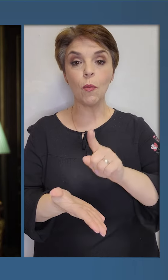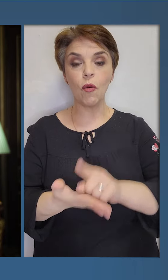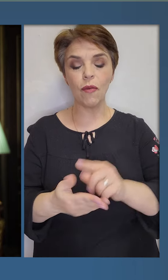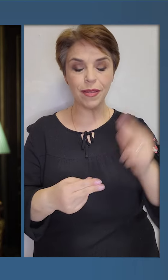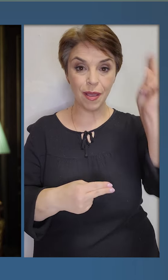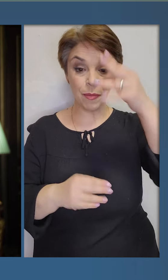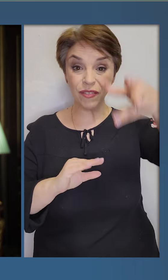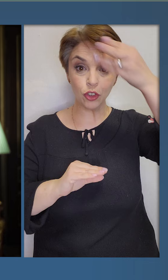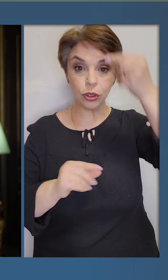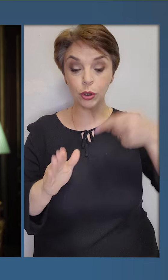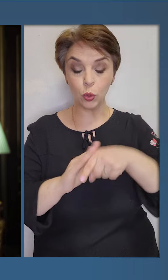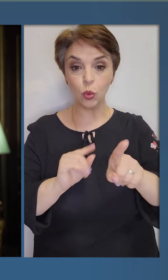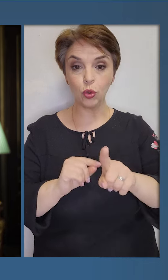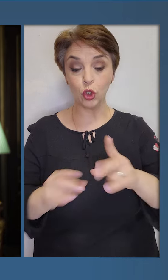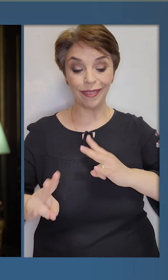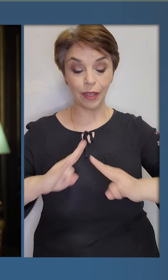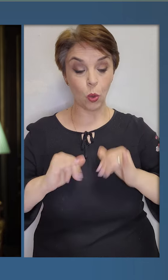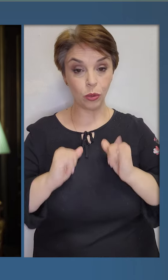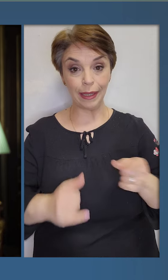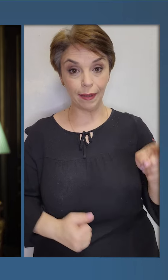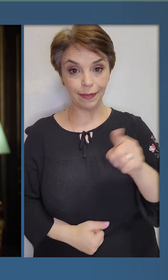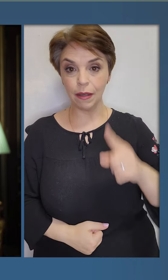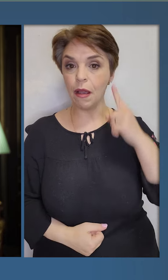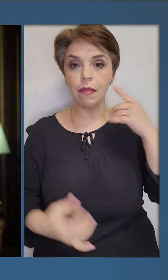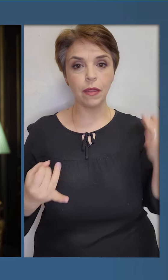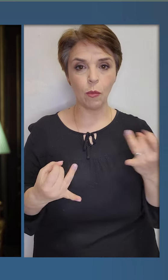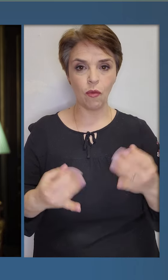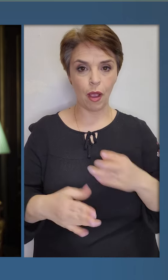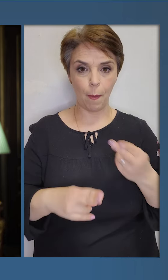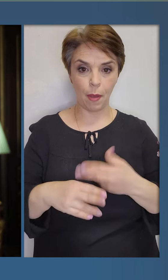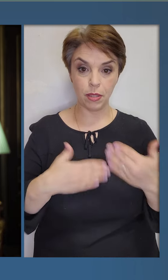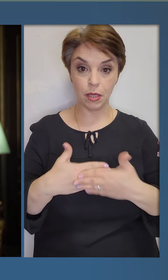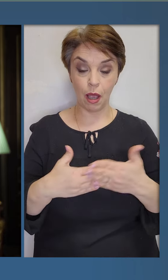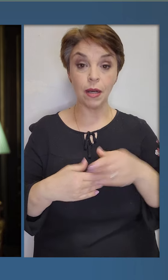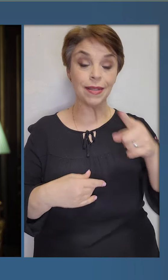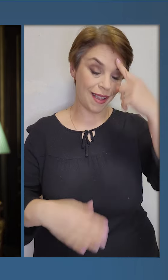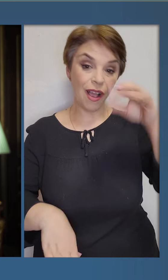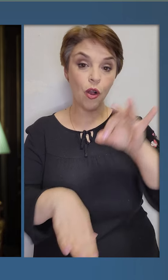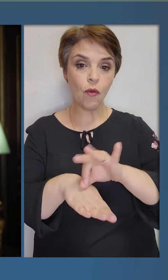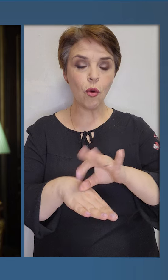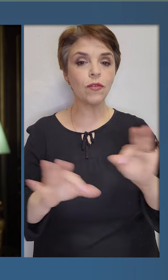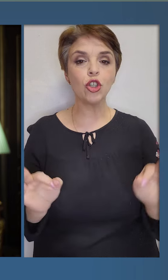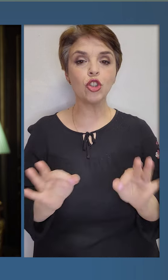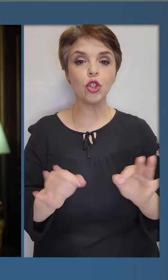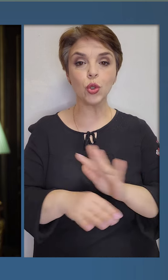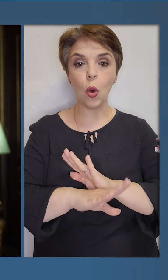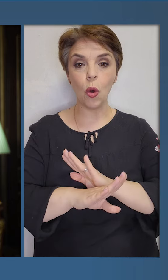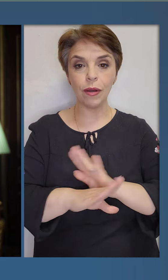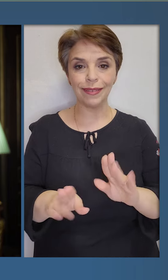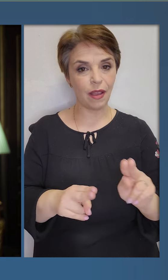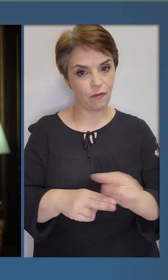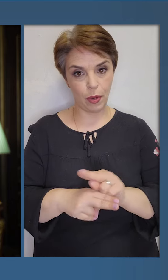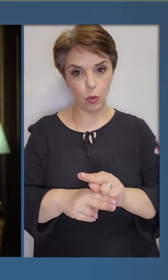повинні привчитися до того, що терор для них не буває безкарним. Цих хворих вже нічого не